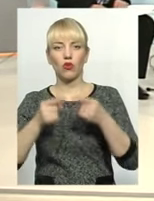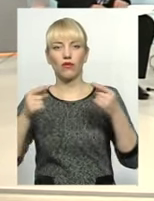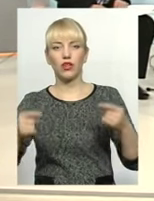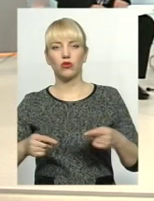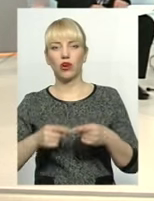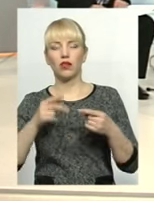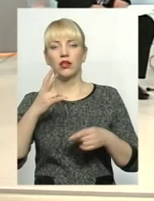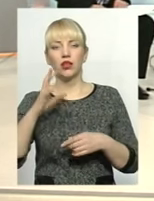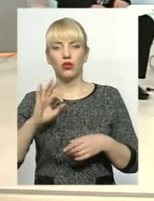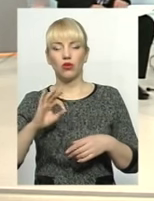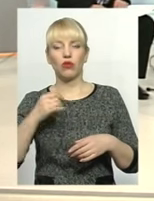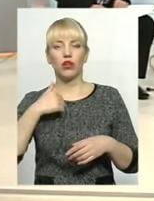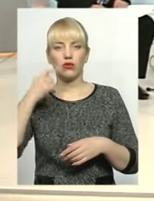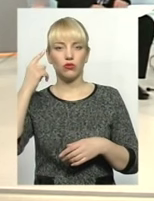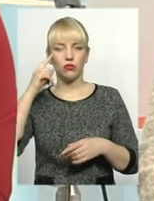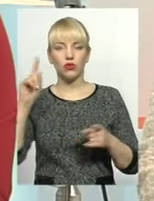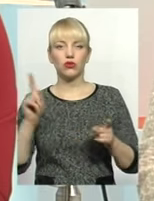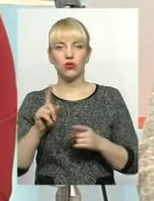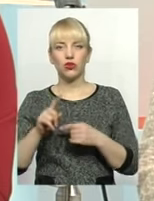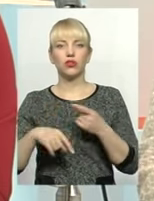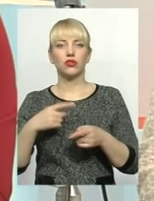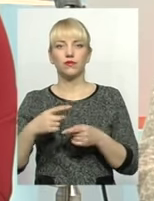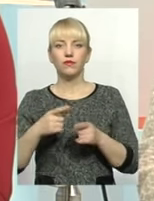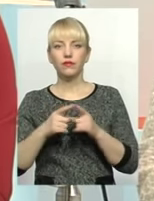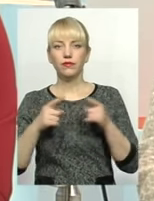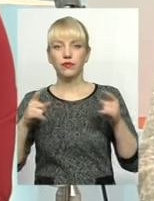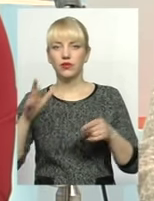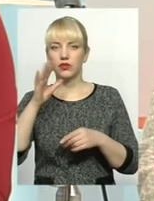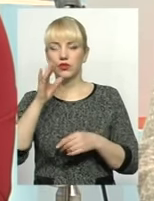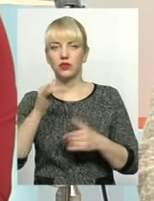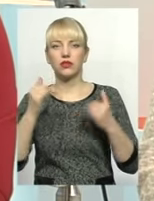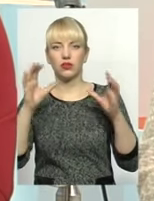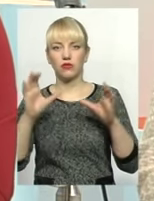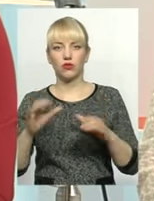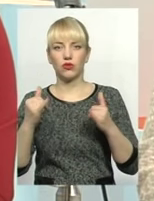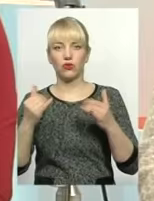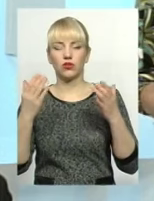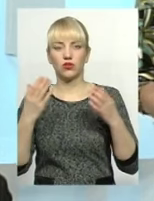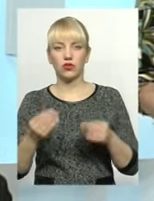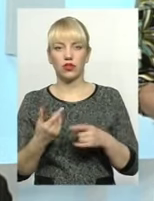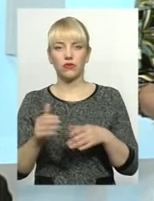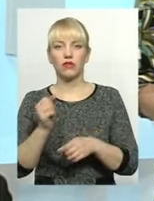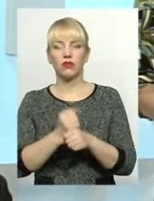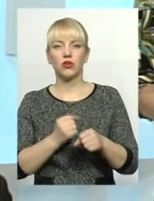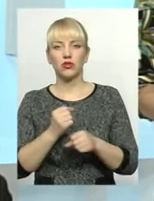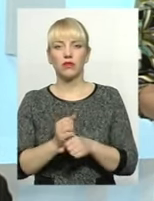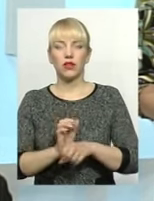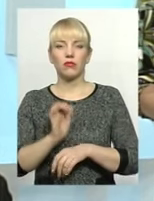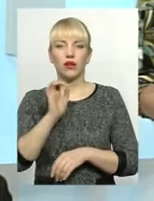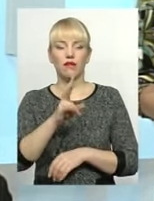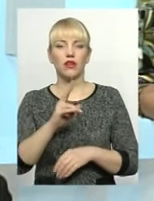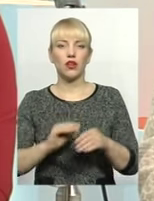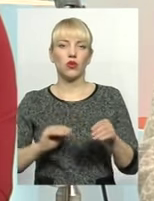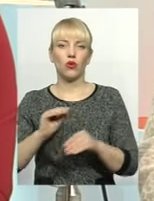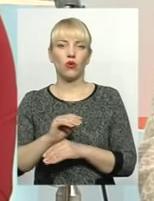думаю, що через тривалий час, адже закон на сьогоднішній день вже відпрацьовується, він відправлений на доопрацювання, я думаю,